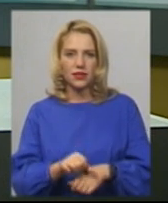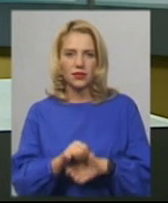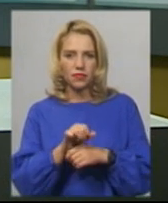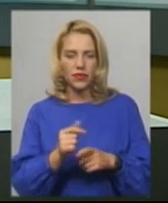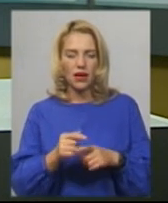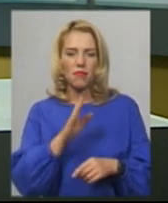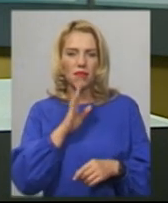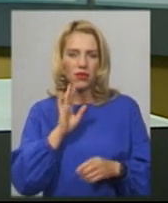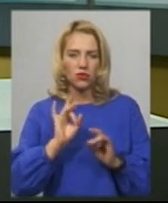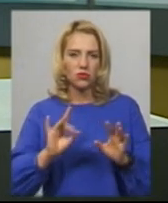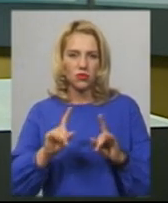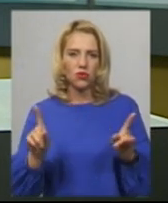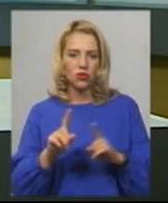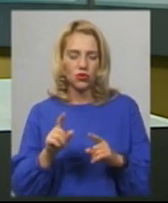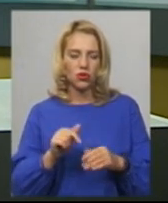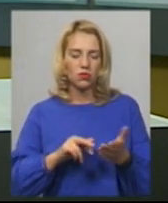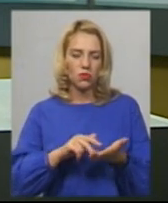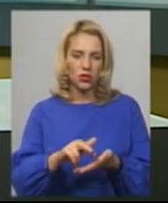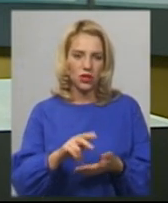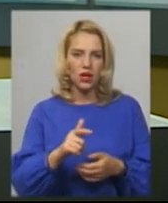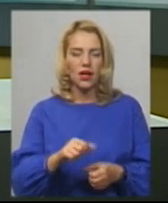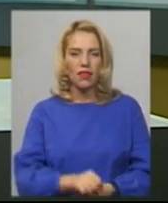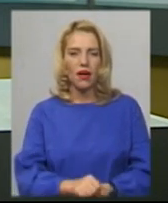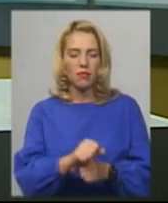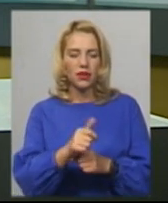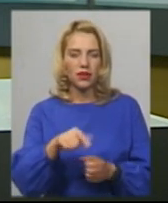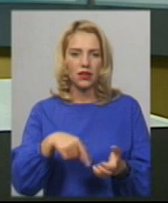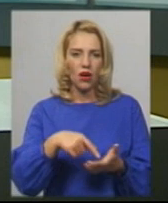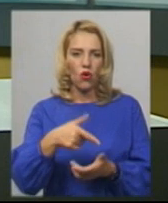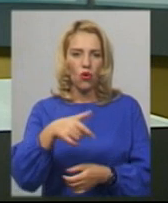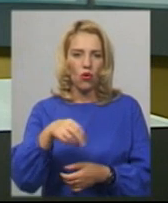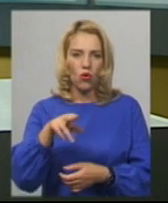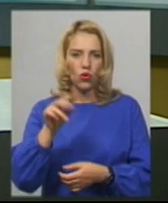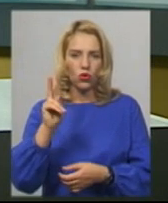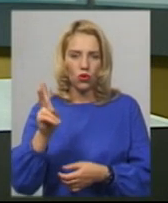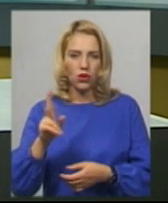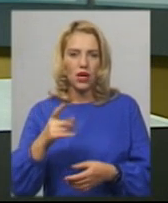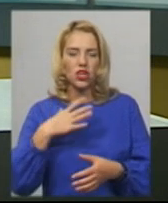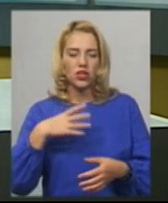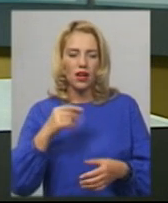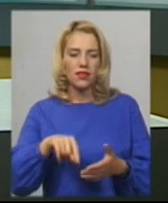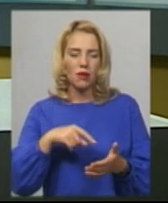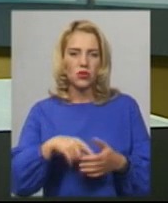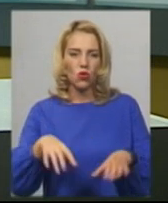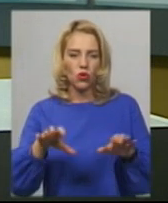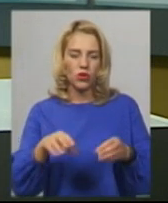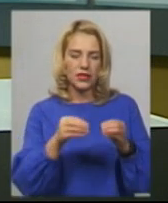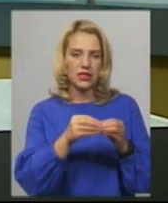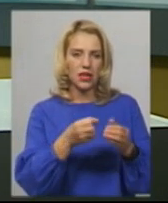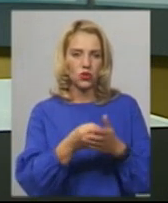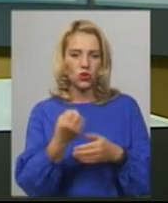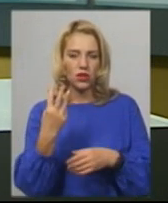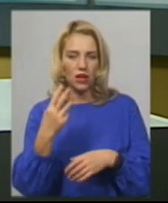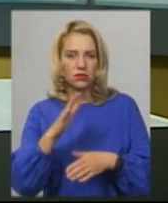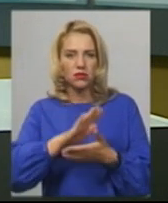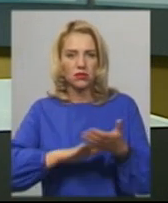розповіла, спочатку вони вийшли на мітинг в Городок. Каже, почекали міського голову з 10 ранку до 13. Далі поїхали в